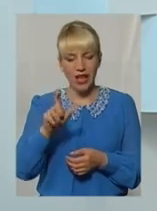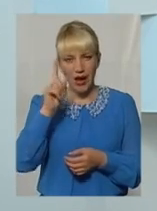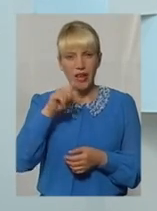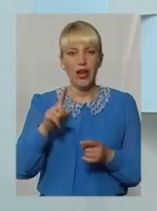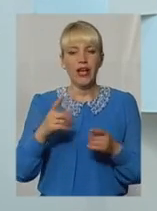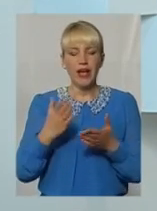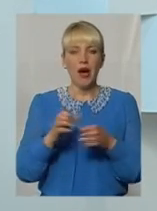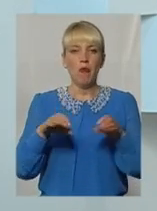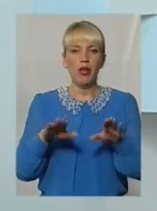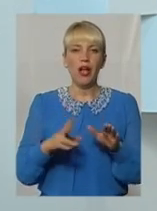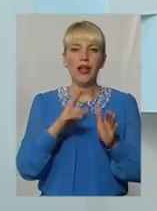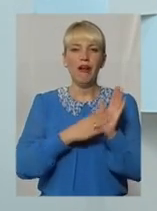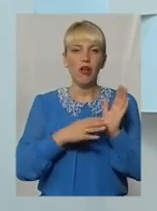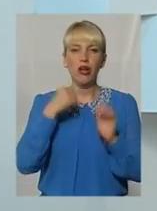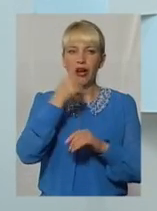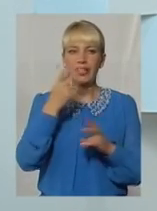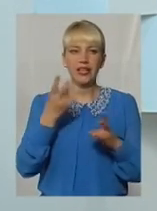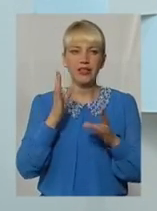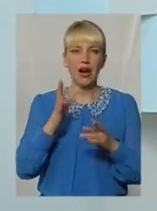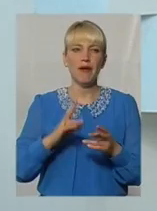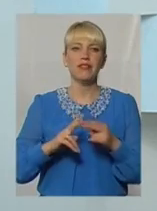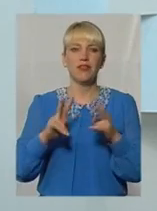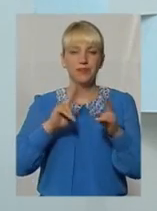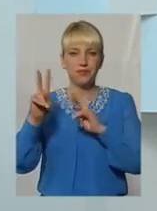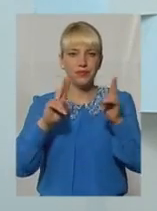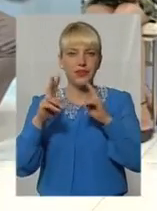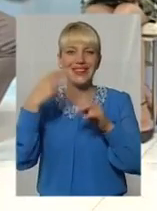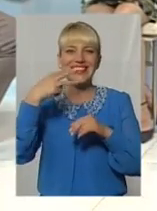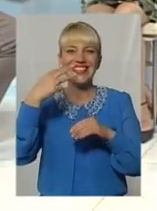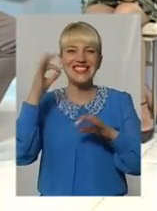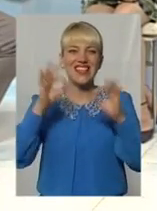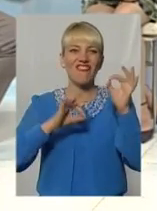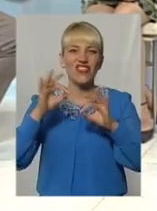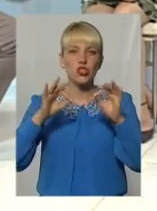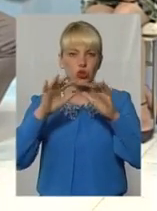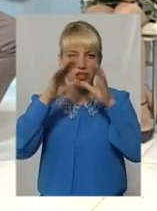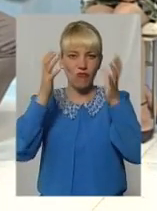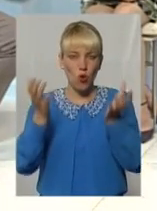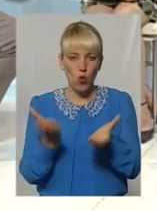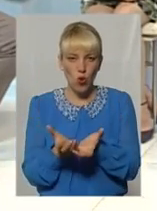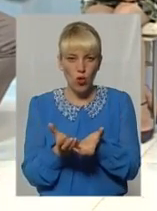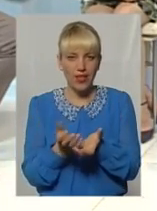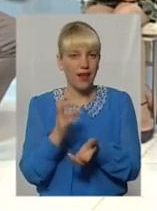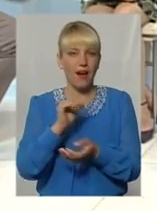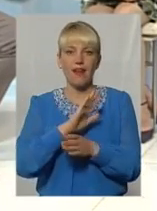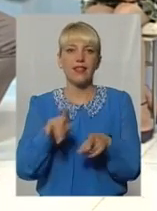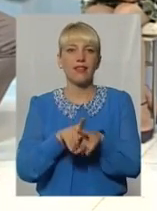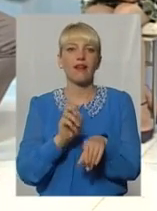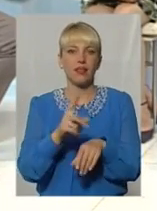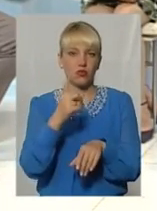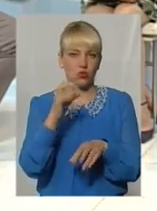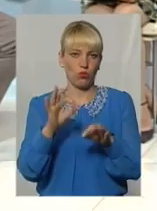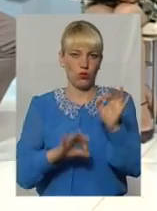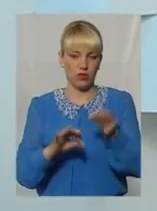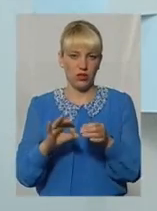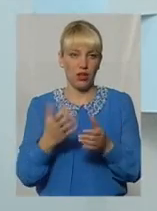року, за якою обрізати можна тільки 30% крони, а не так якось це робиться. Це раз. По-друге, що якщо дерево вже